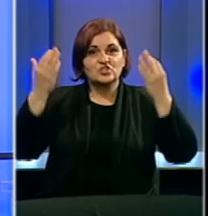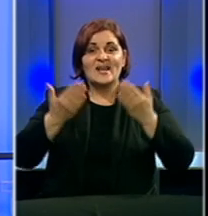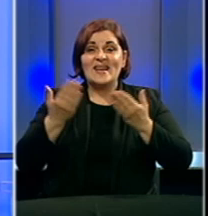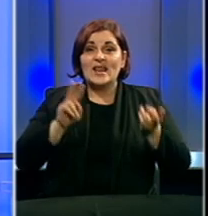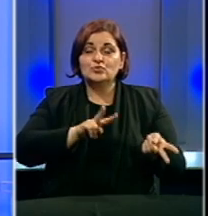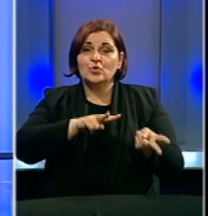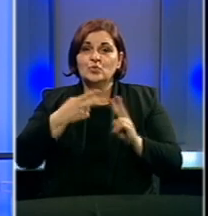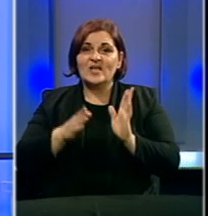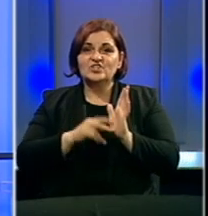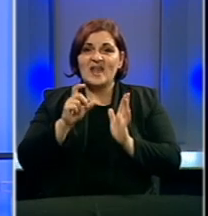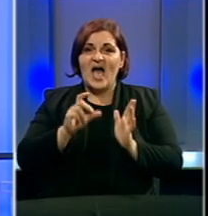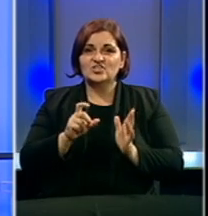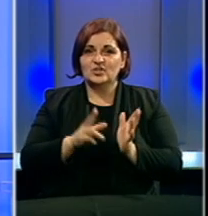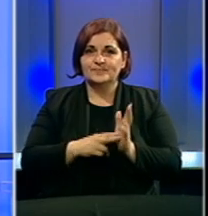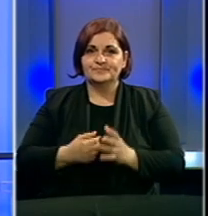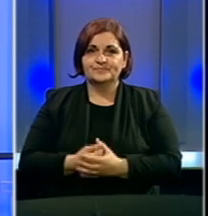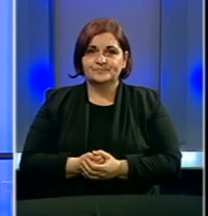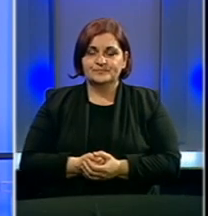rođendan na nešto drugačiji način.